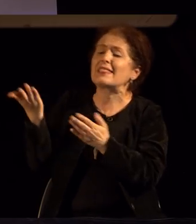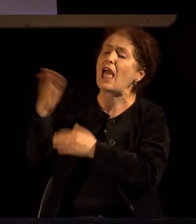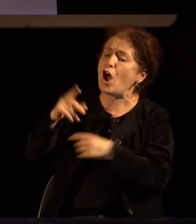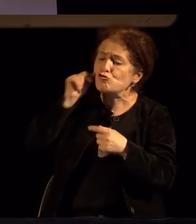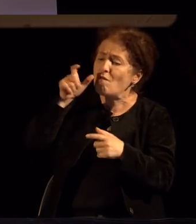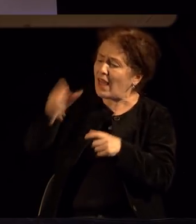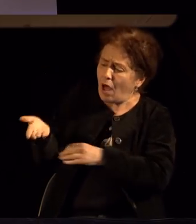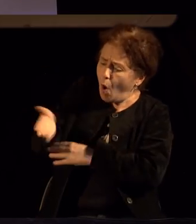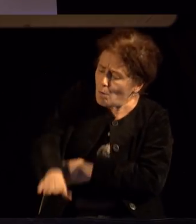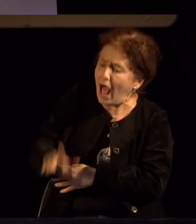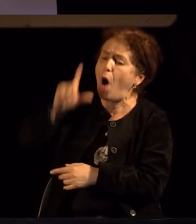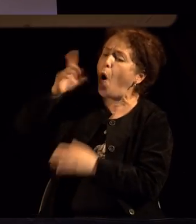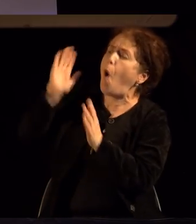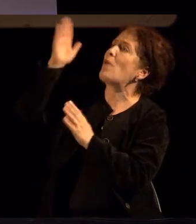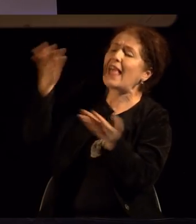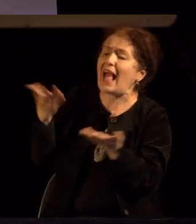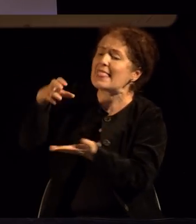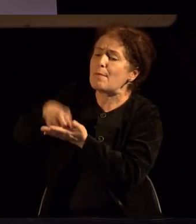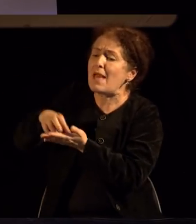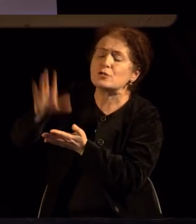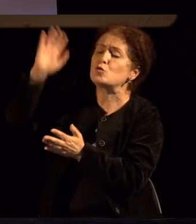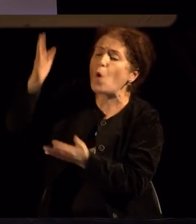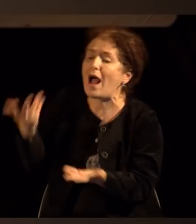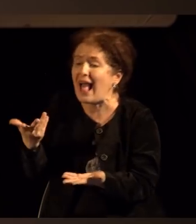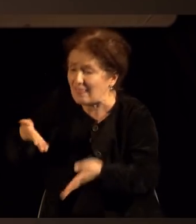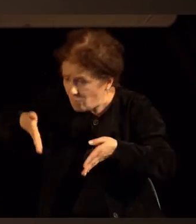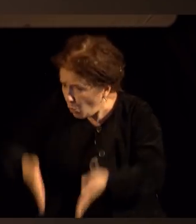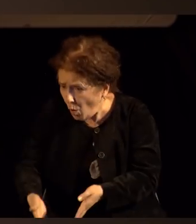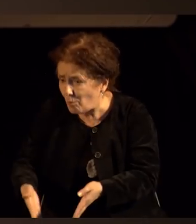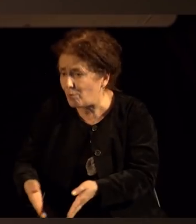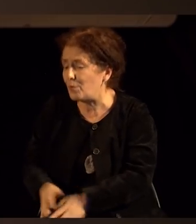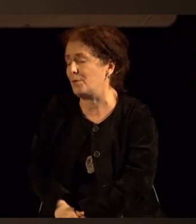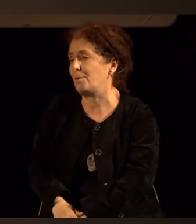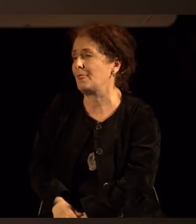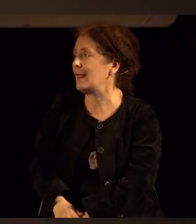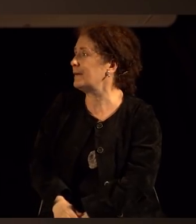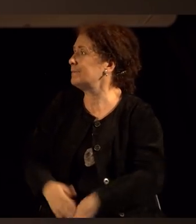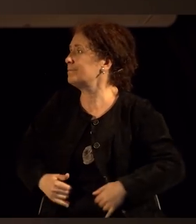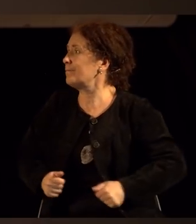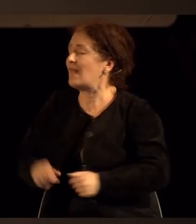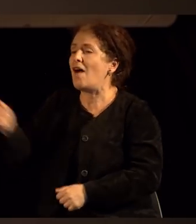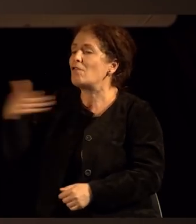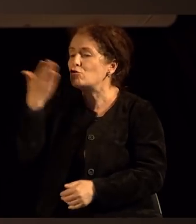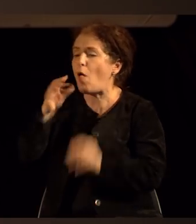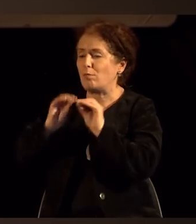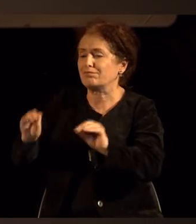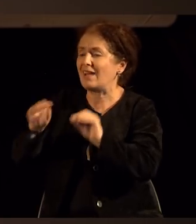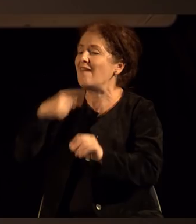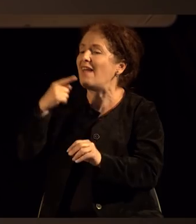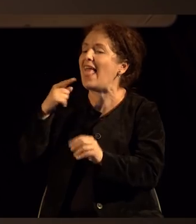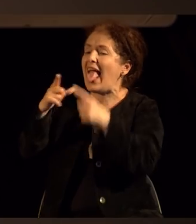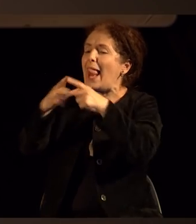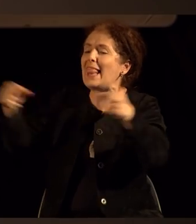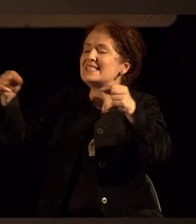и обично се случува во септември месец, есен, и пожелтени лисија, и ја им кажам, «Гледате овој